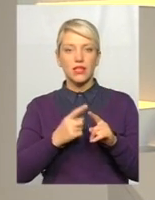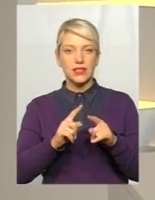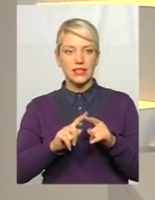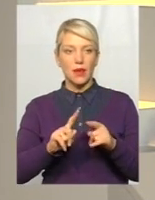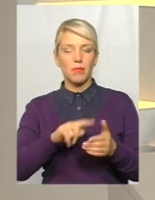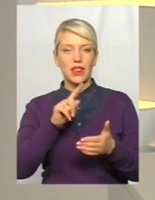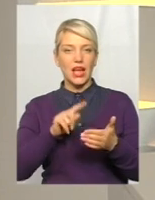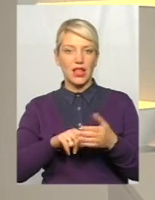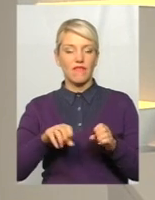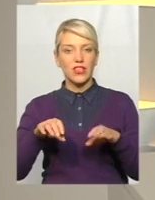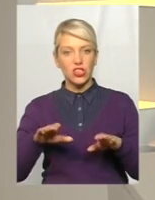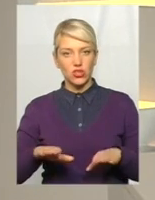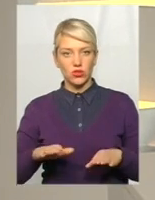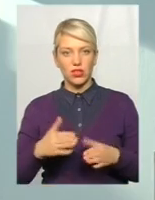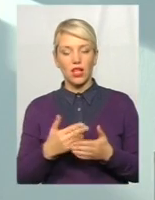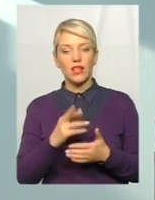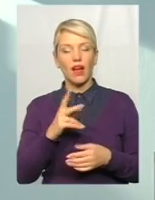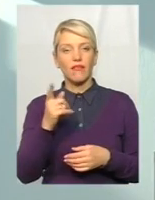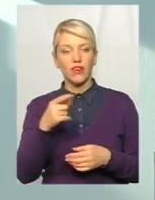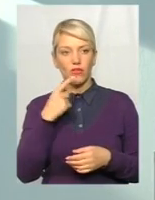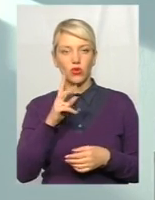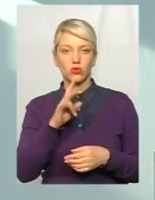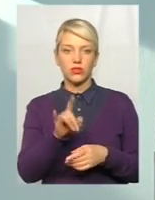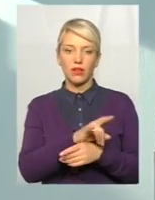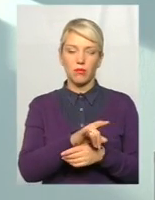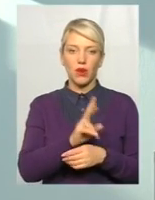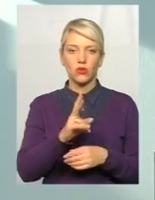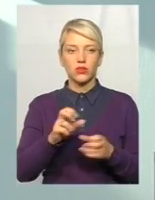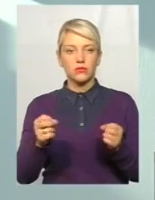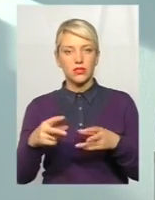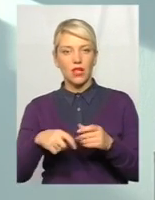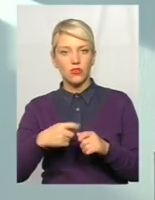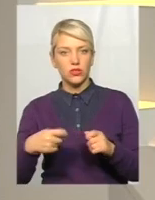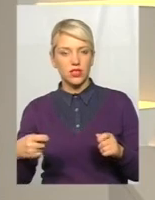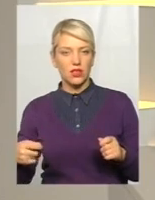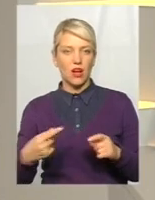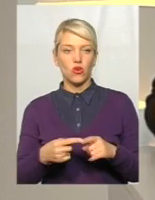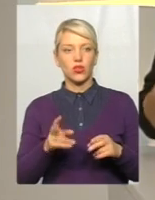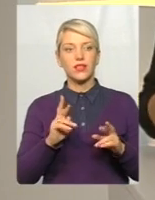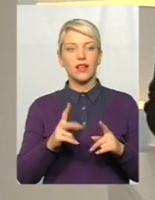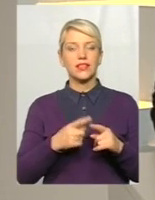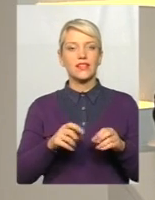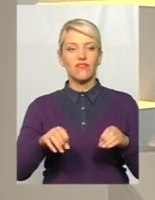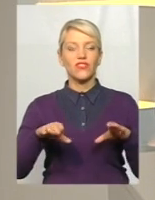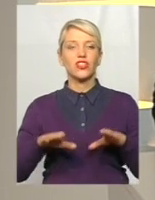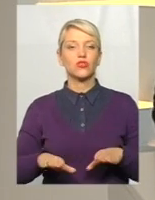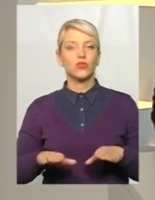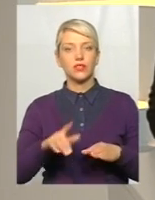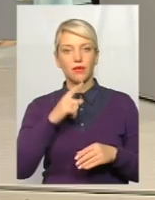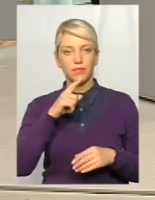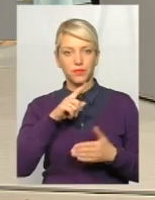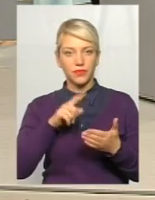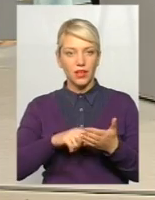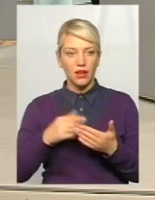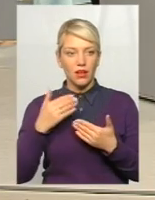Як ви визначаєте, що отут хтось набрехав, тут затягують процес, хто далі це вирішує, як взагалі? Ну, по-перше,